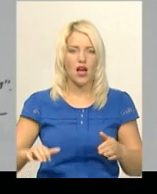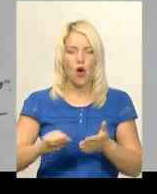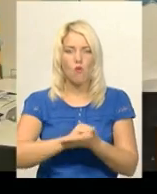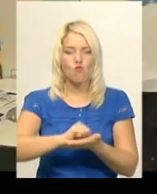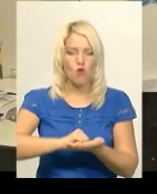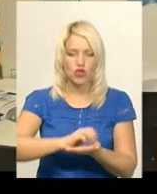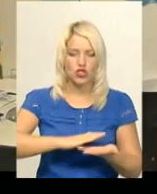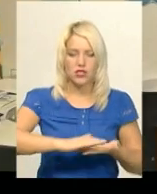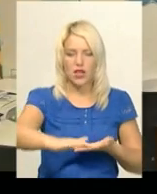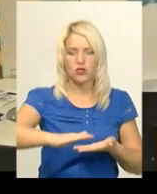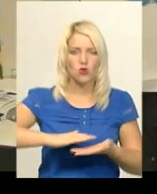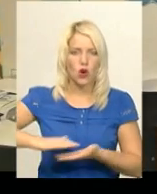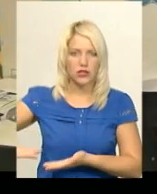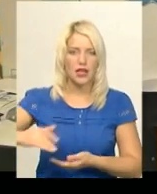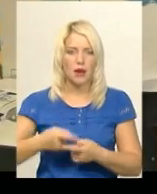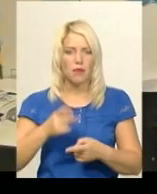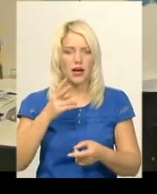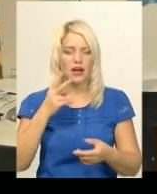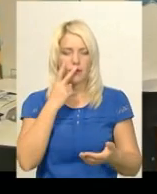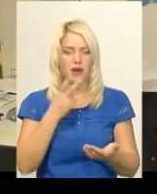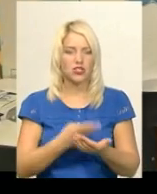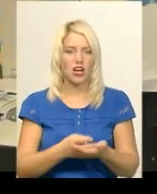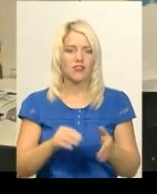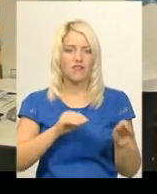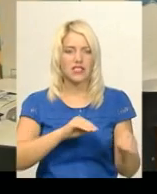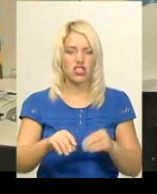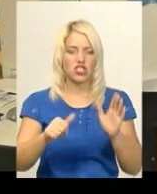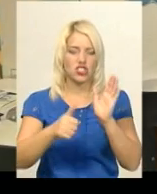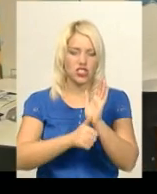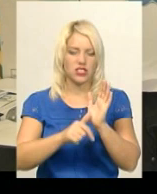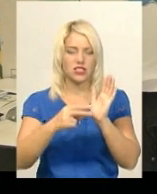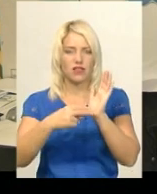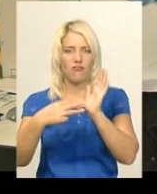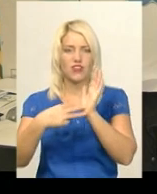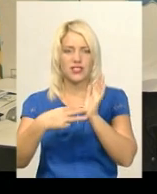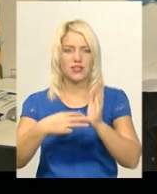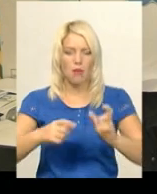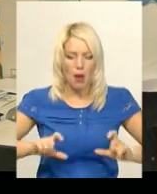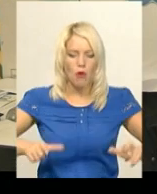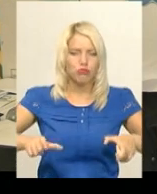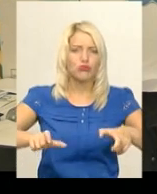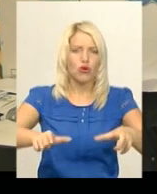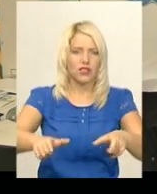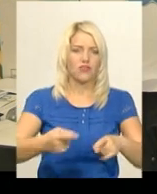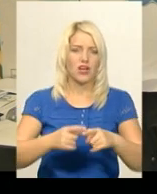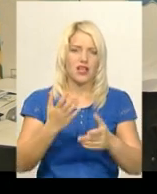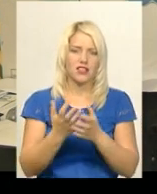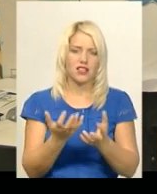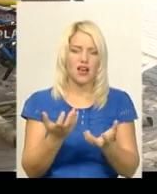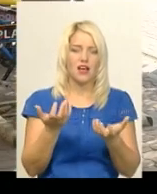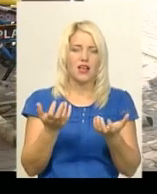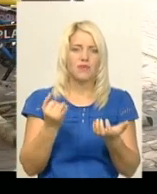Передбачається встановлення 6, 7, 8 видів бруківки, яка і вібробрисована, і